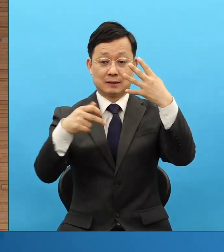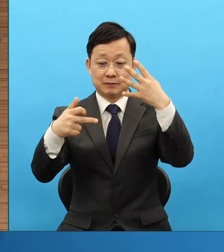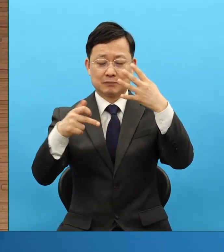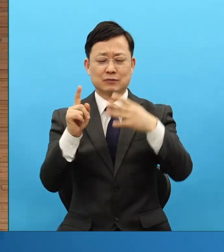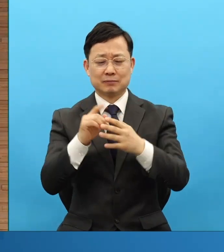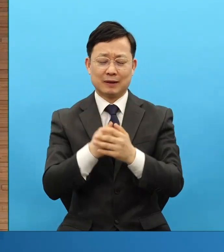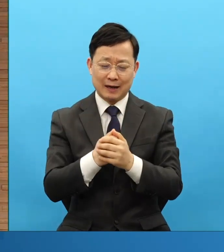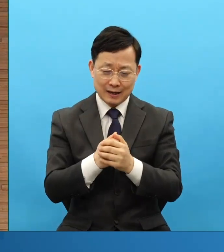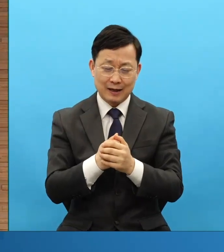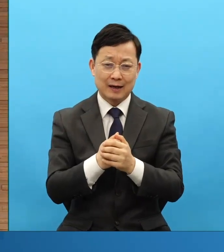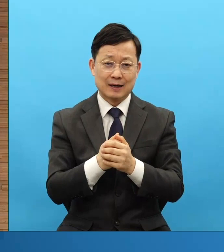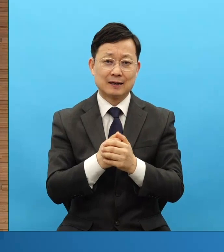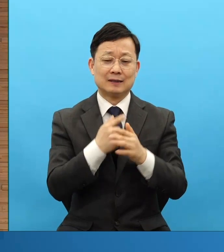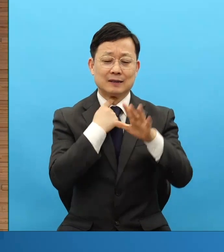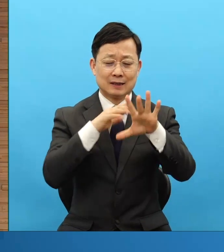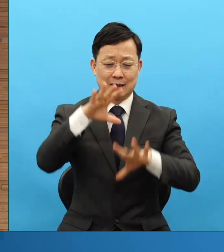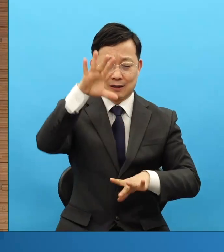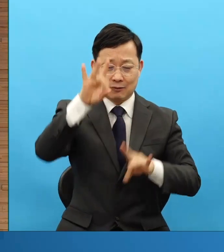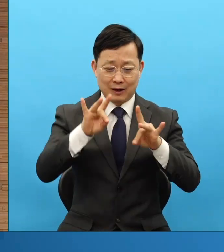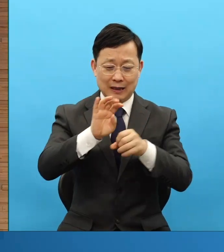새 절기를 지키게 됩니다.